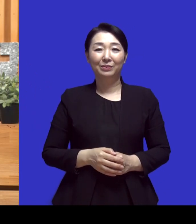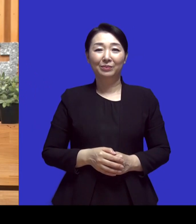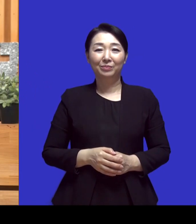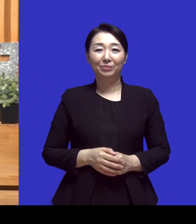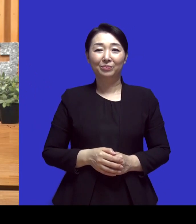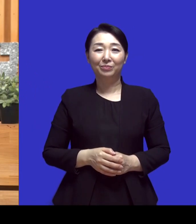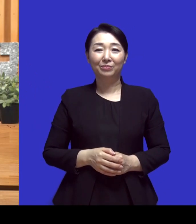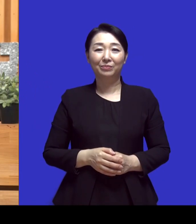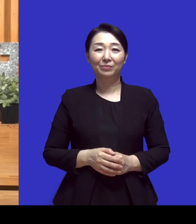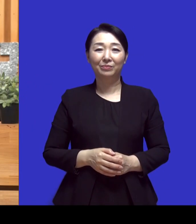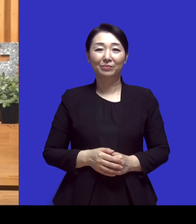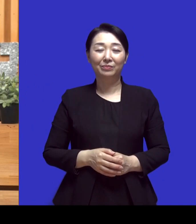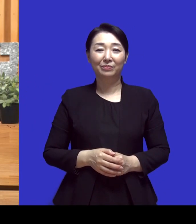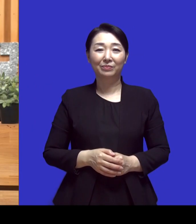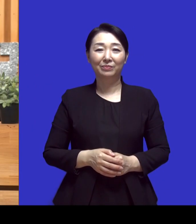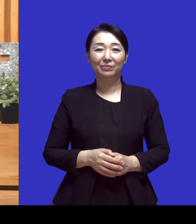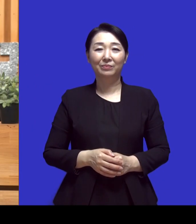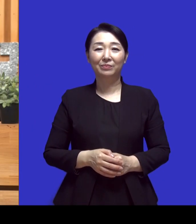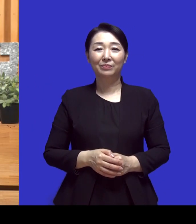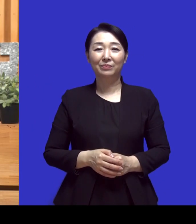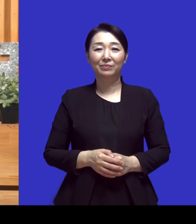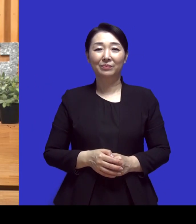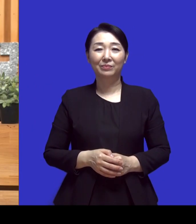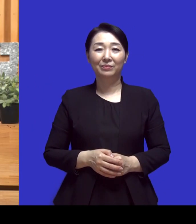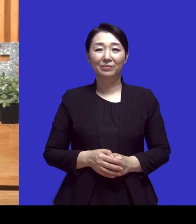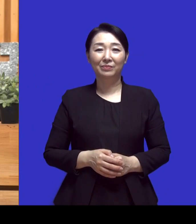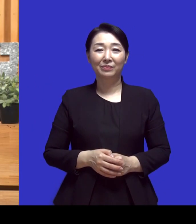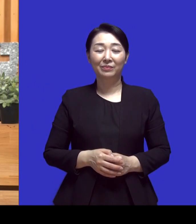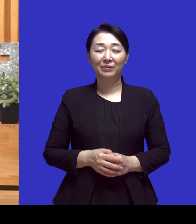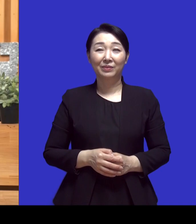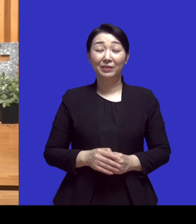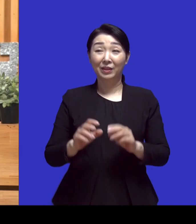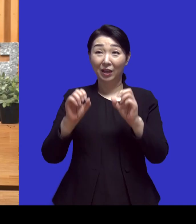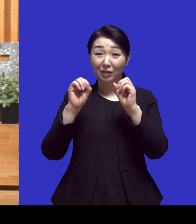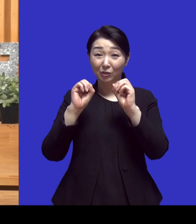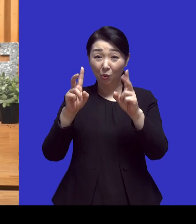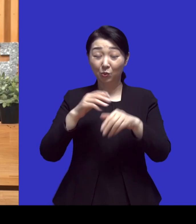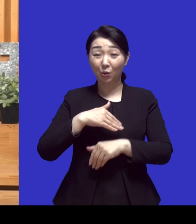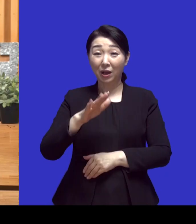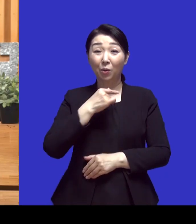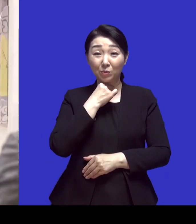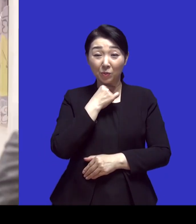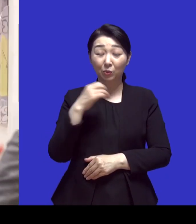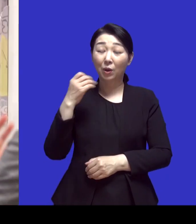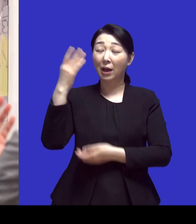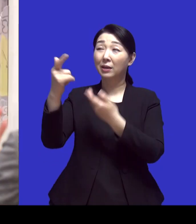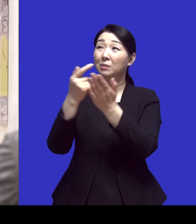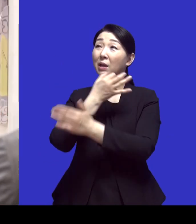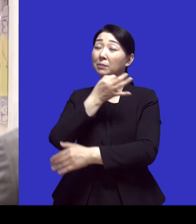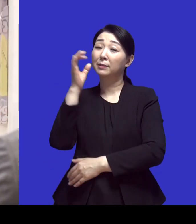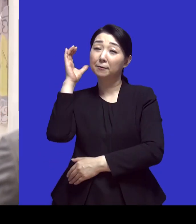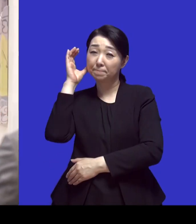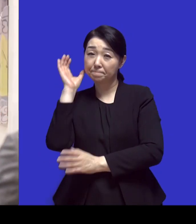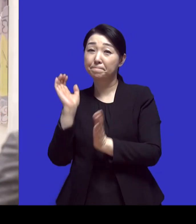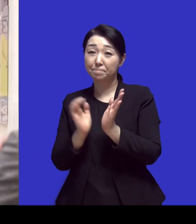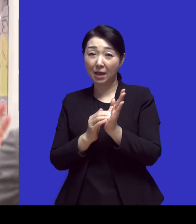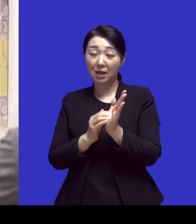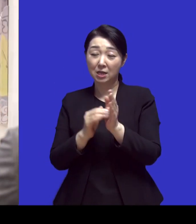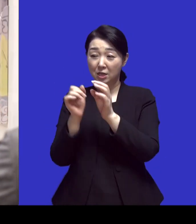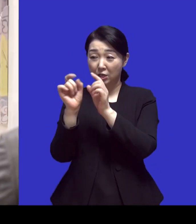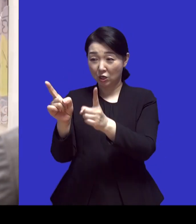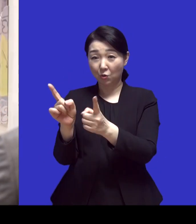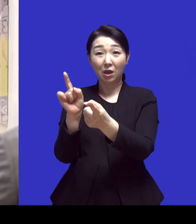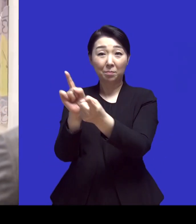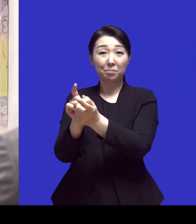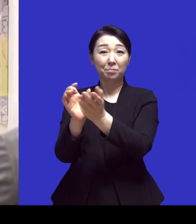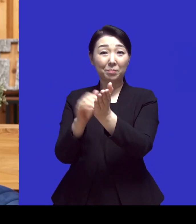이제 그렇게 하고자 희망했고 하나님의 음성을 들었고 그래서 기회가 주어졌고 그렇게